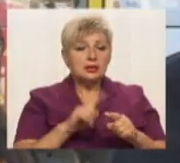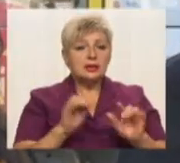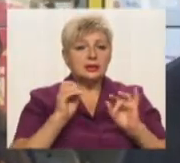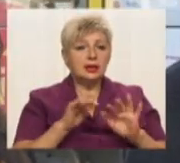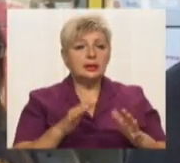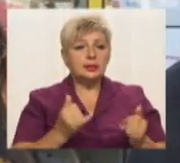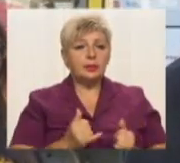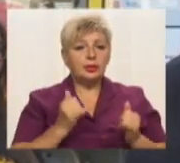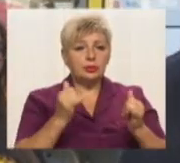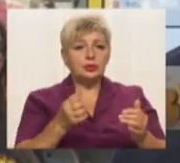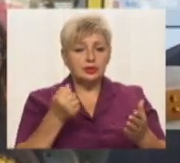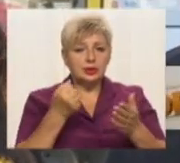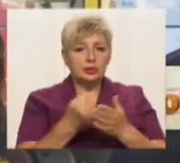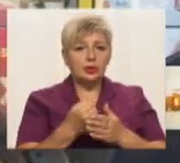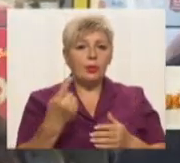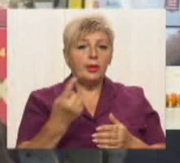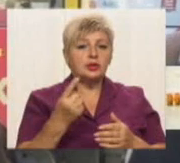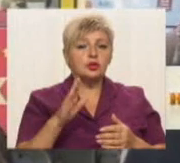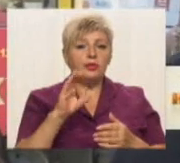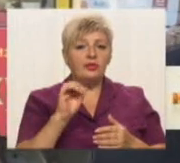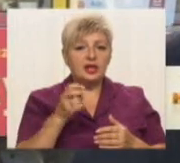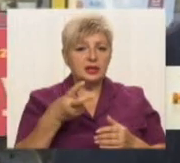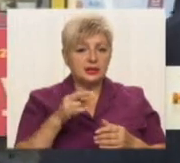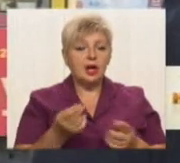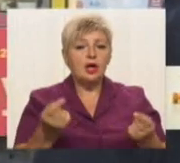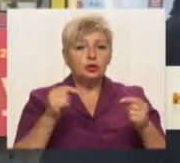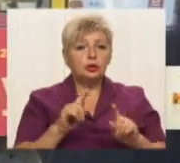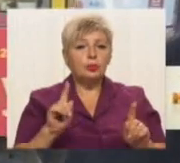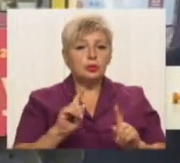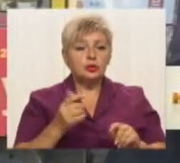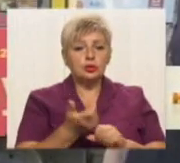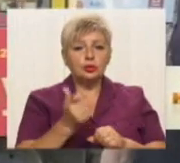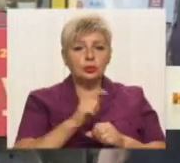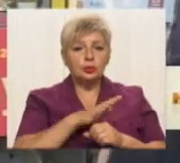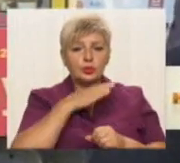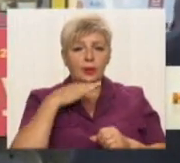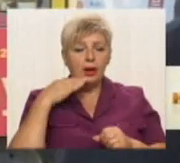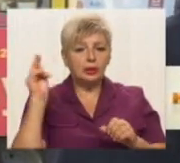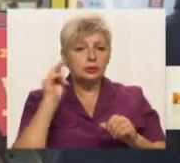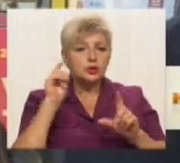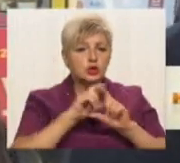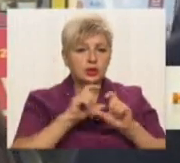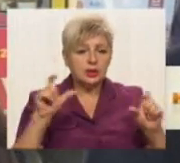1 вересня, тому що дуже багато шкіл,